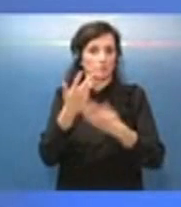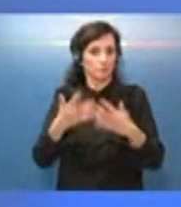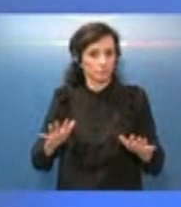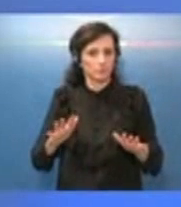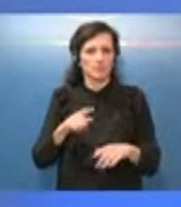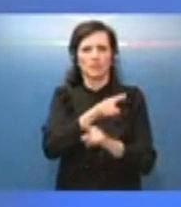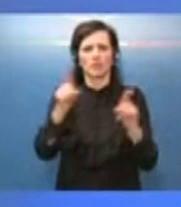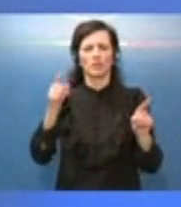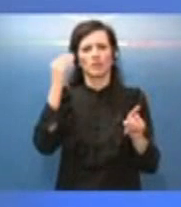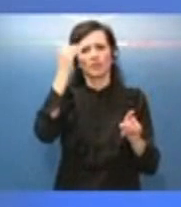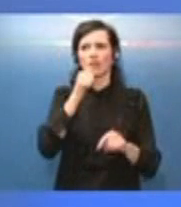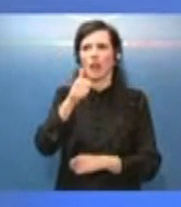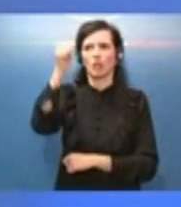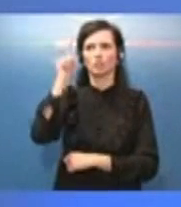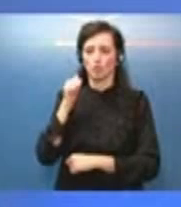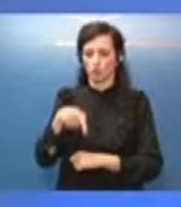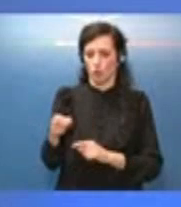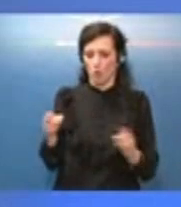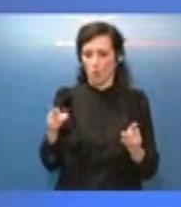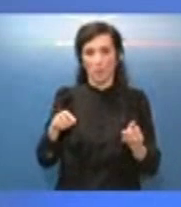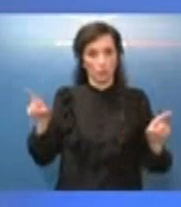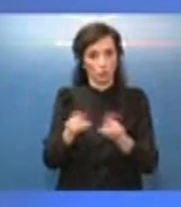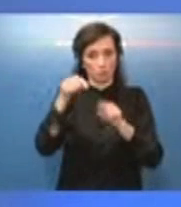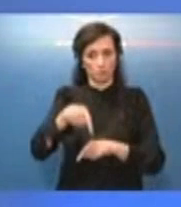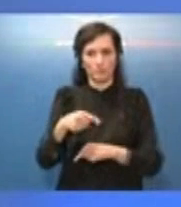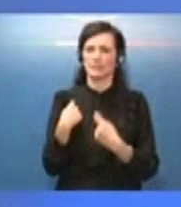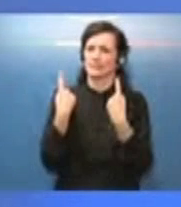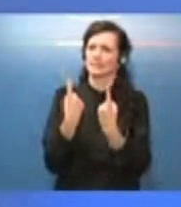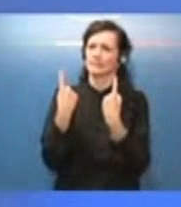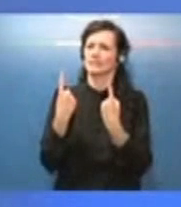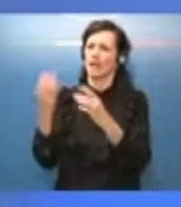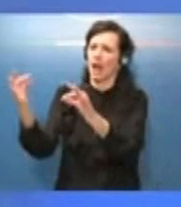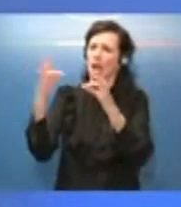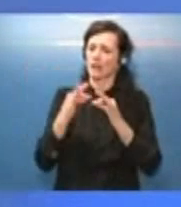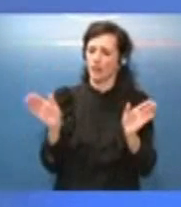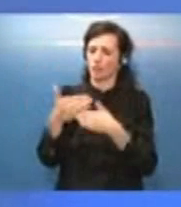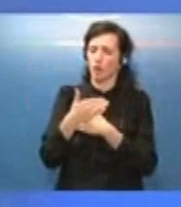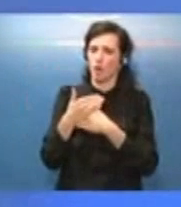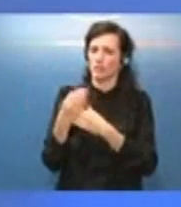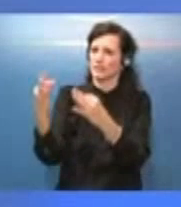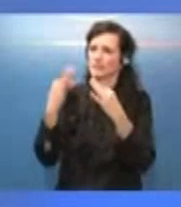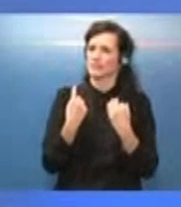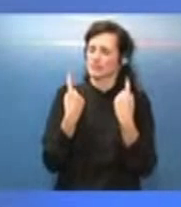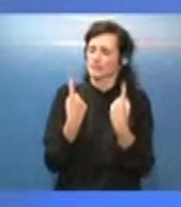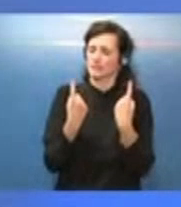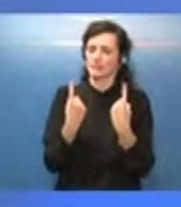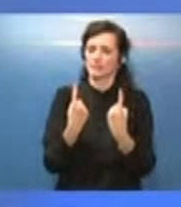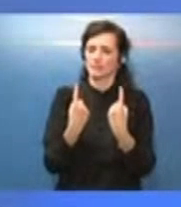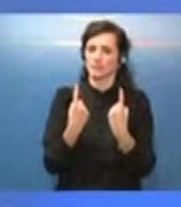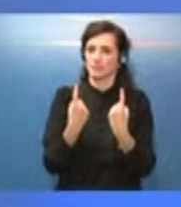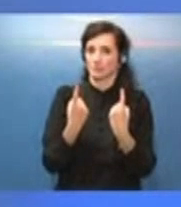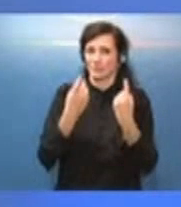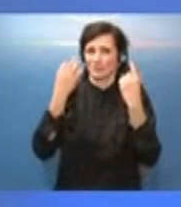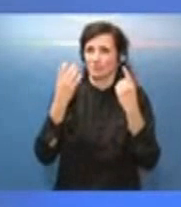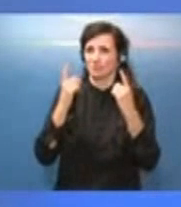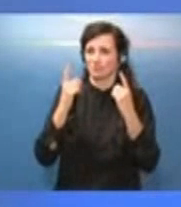che l'anno scorso di questi tempi aspettavamo l'arrivo delle primissime dosi che sarebbero arrivate sostanzialmente solo tra